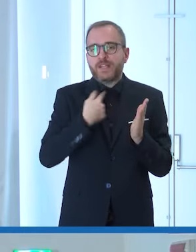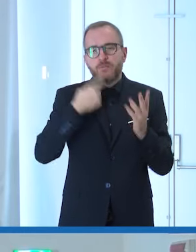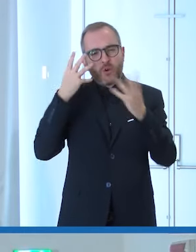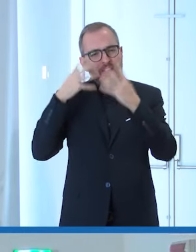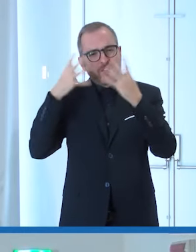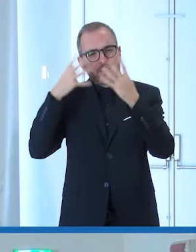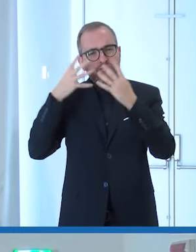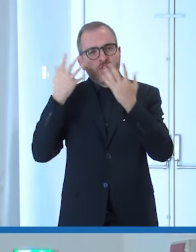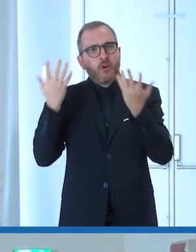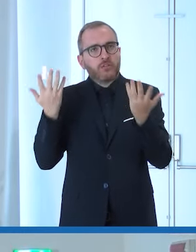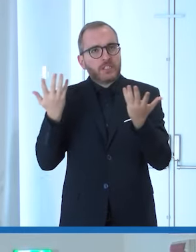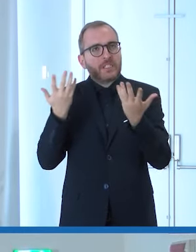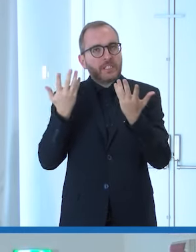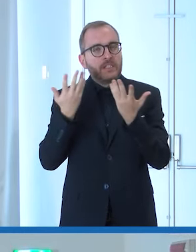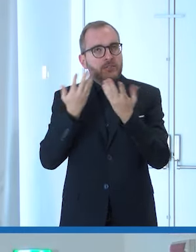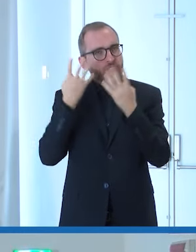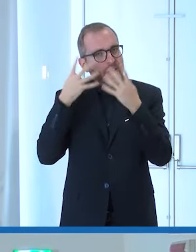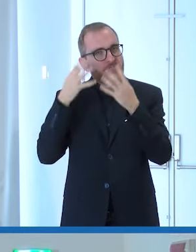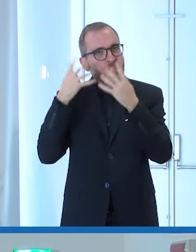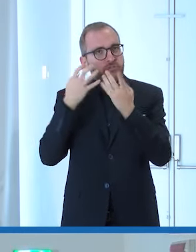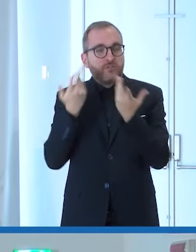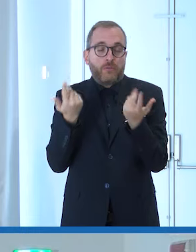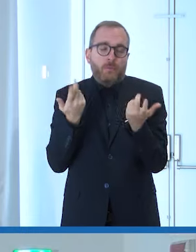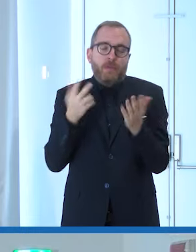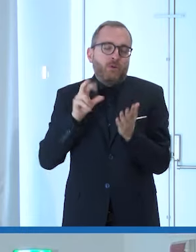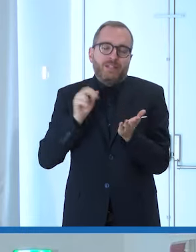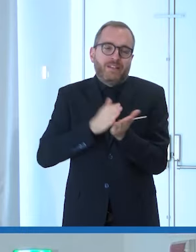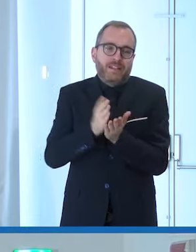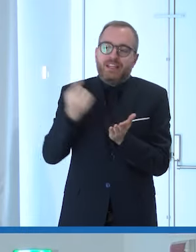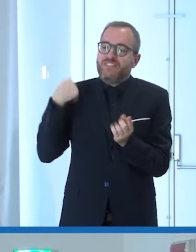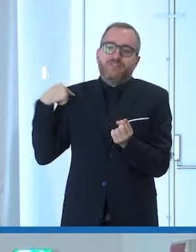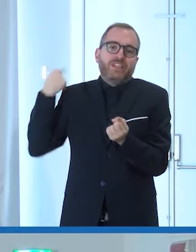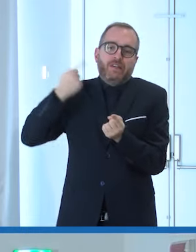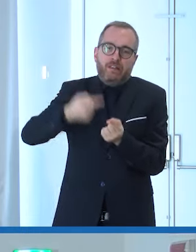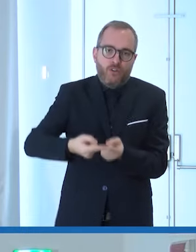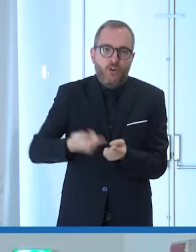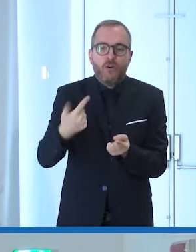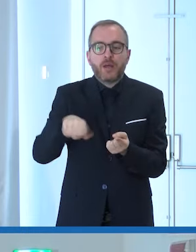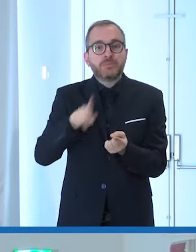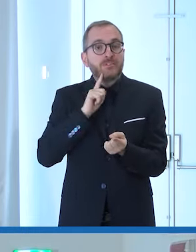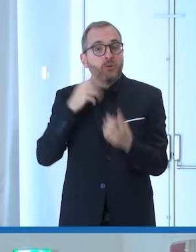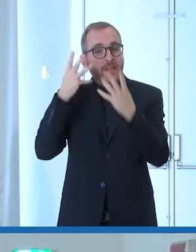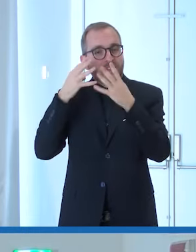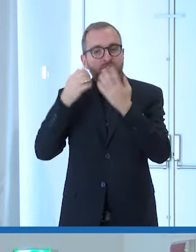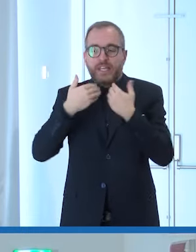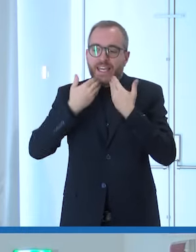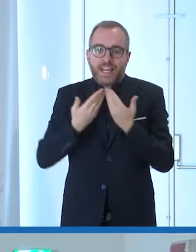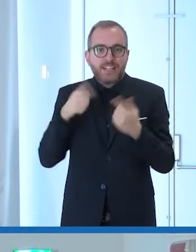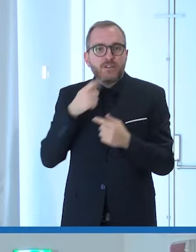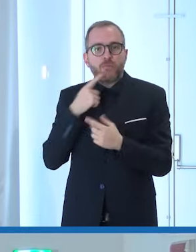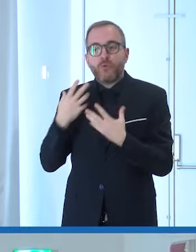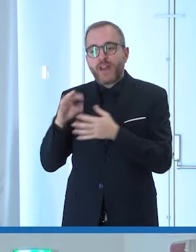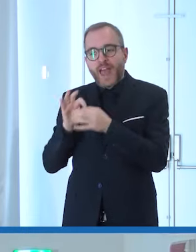non so più che trentennali e nate anche grazie all'amicizia e alle riflessioni che